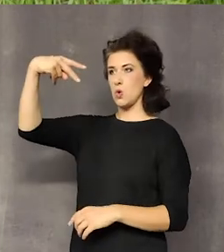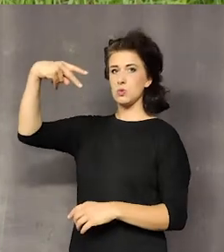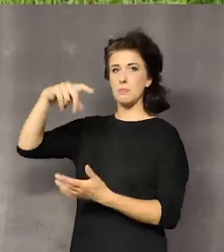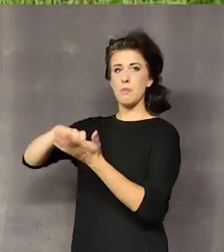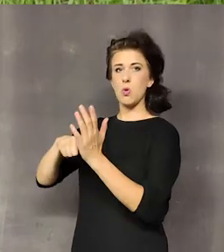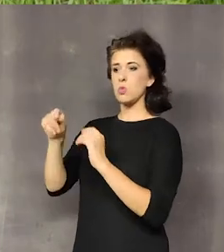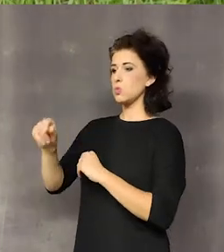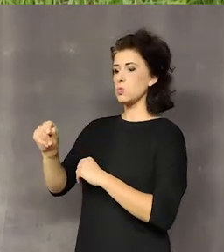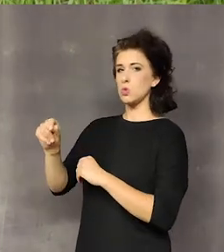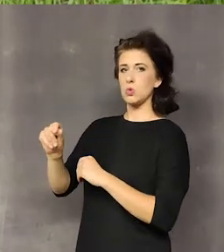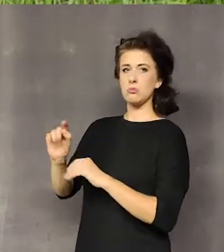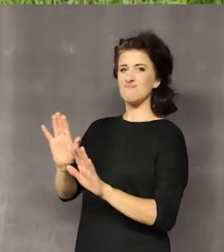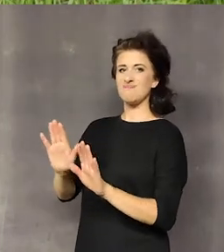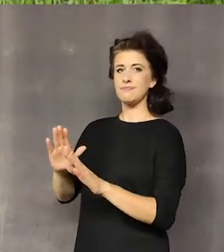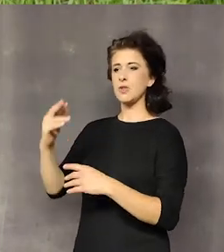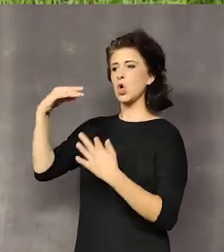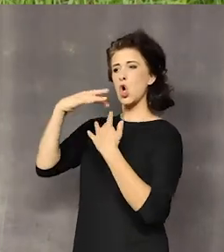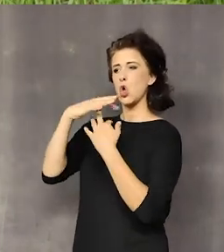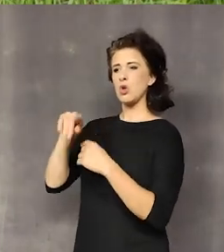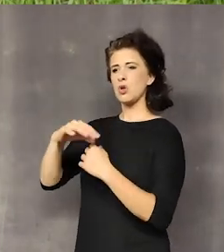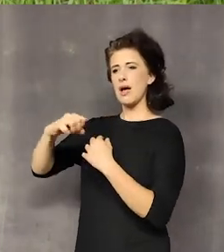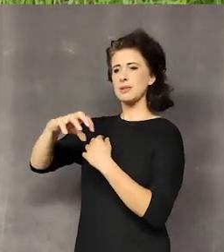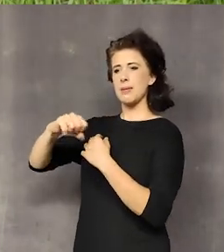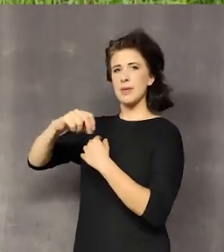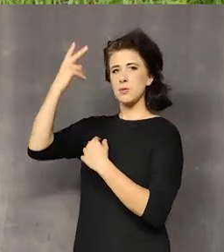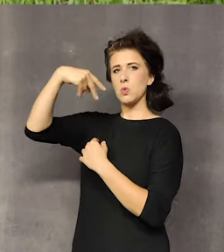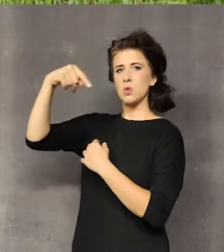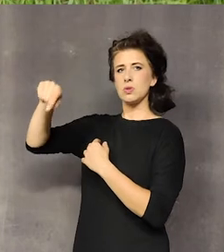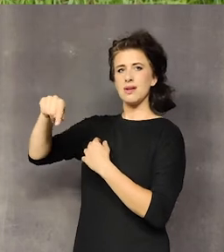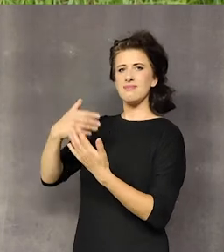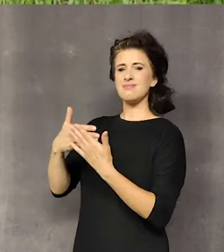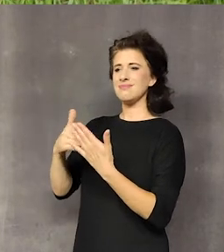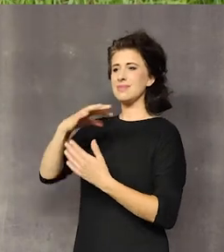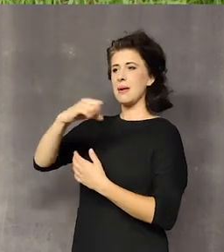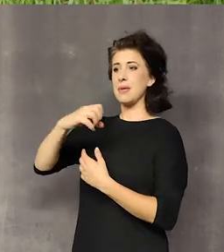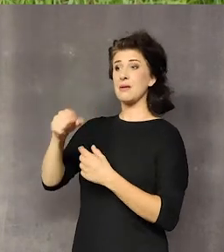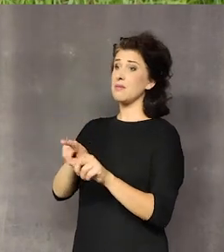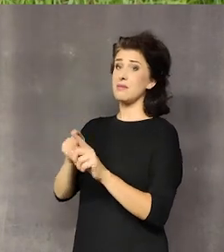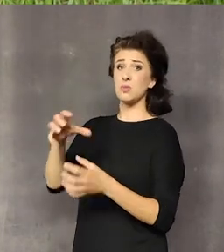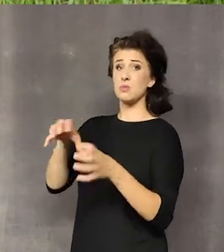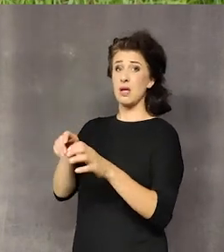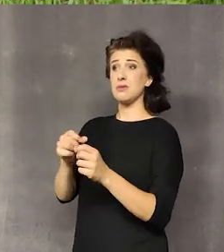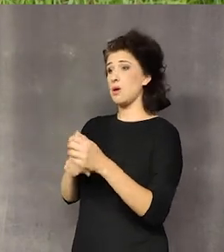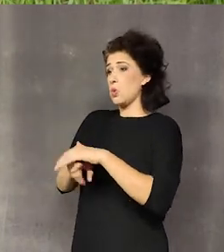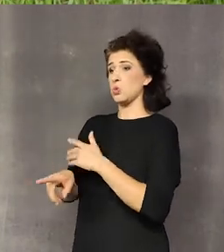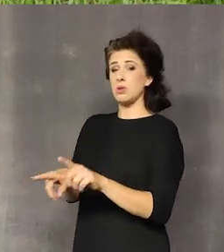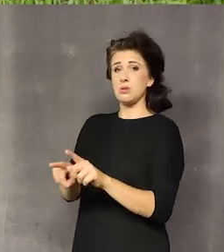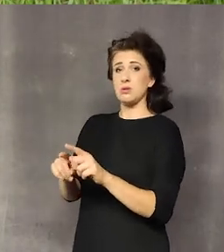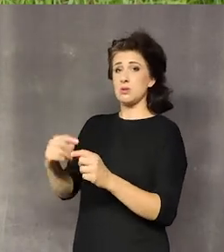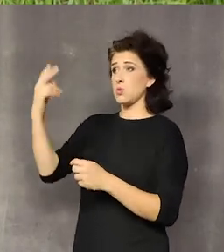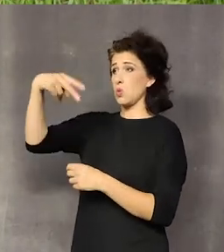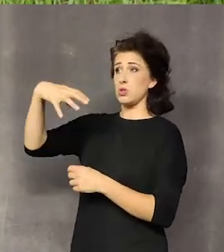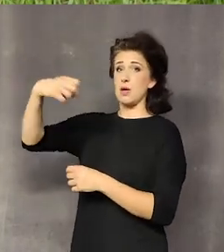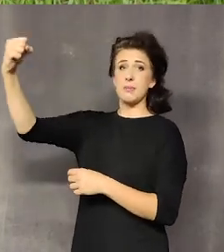słońce jednak ten kolor wyłoguje troszkę. A przy okazji wyłogowania koloru tej substancji jeszcze inny pójdą, słoneczko.